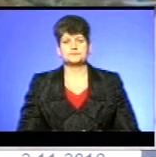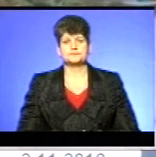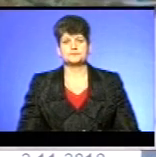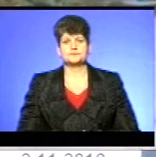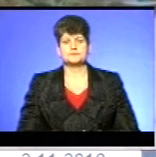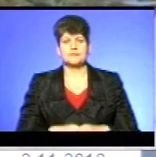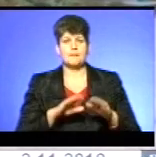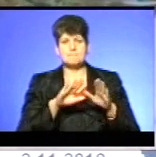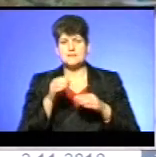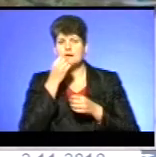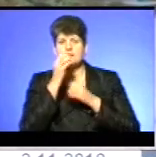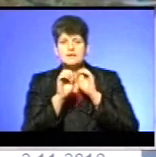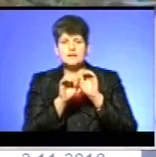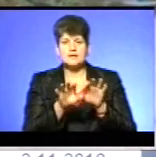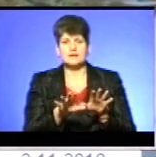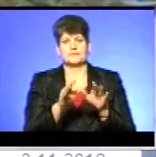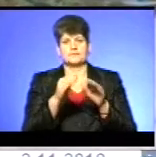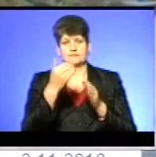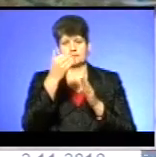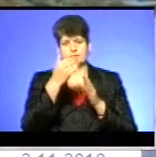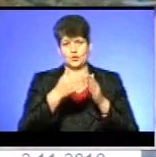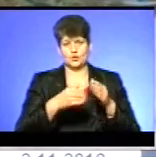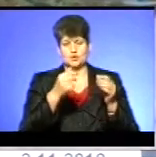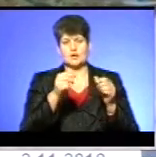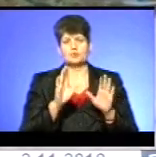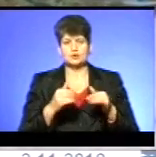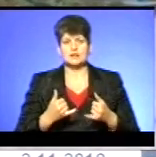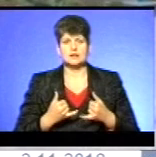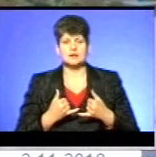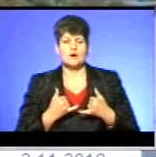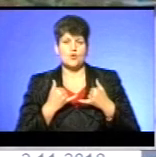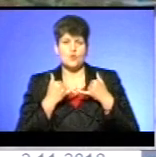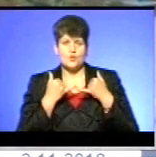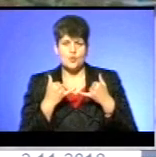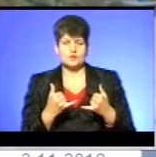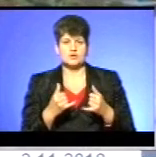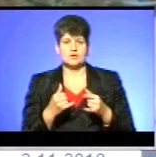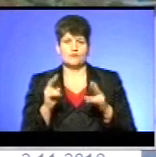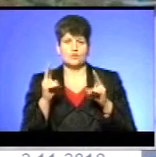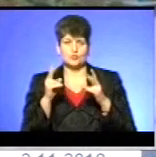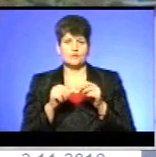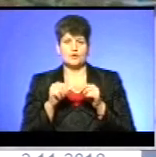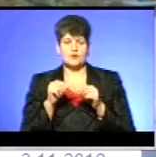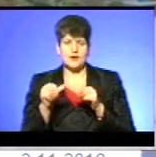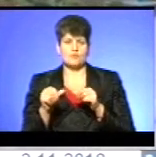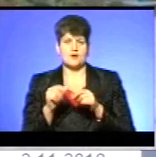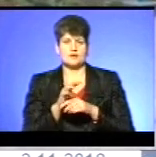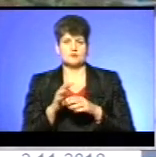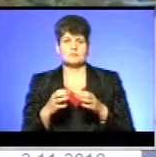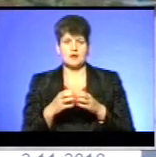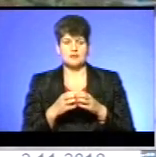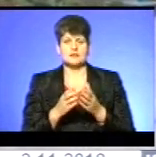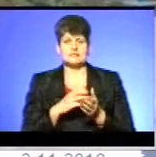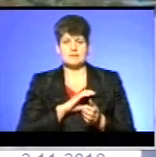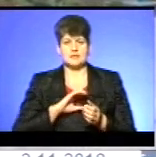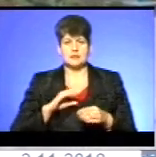Після покладання квітів до пам'ятної стели відбудеться нагородження у клубі Тернопільської окремої артилерійської бригади. Ручить медалі за службу